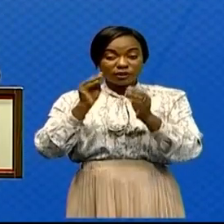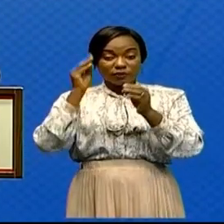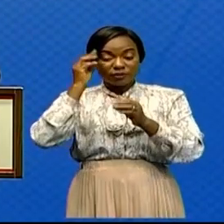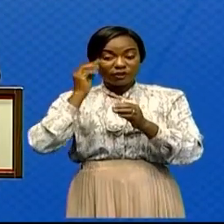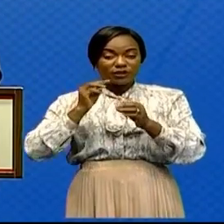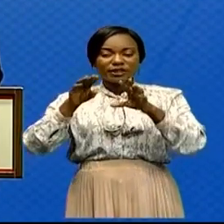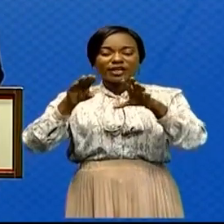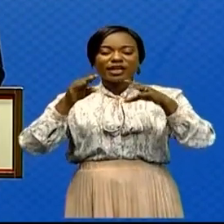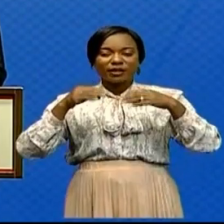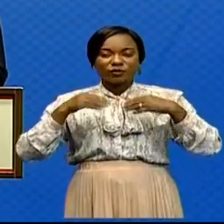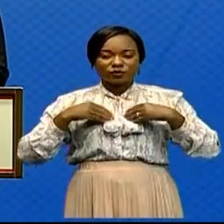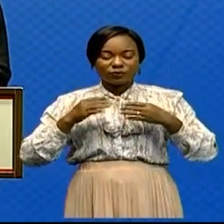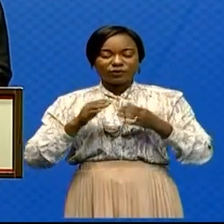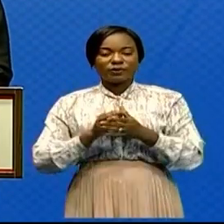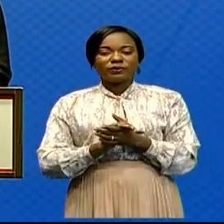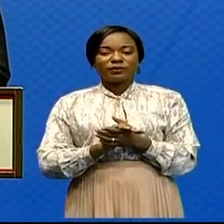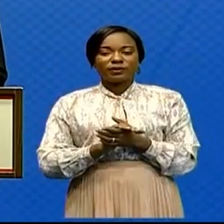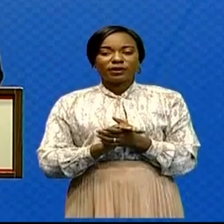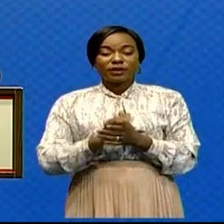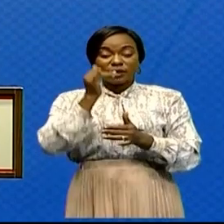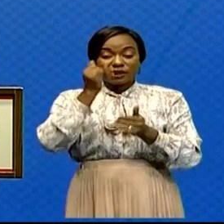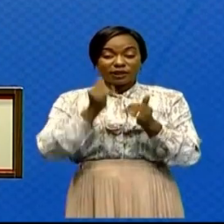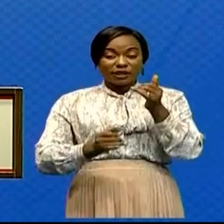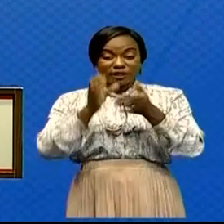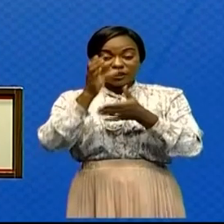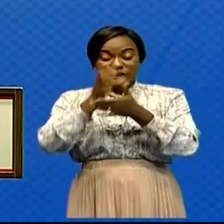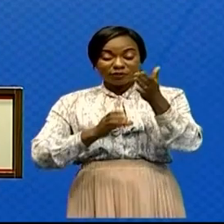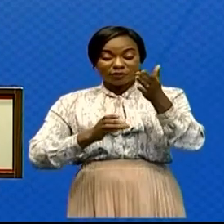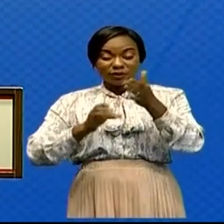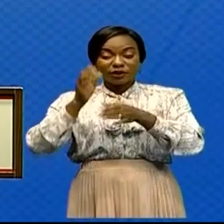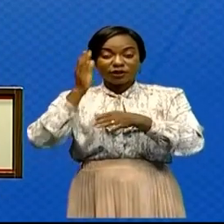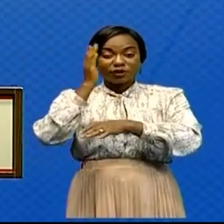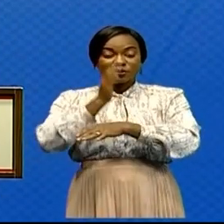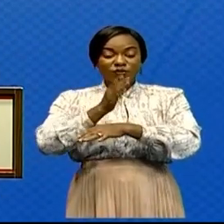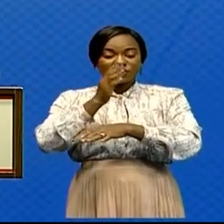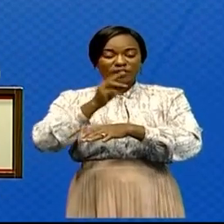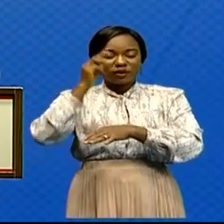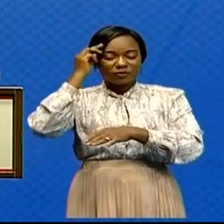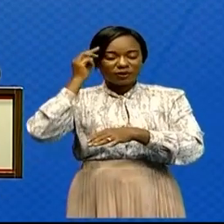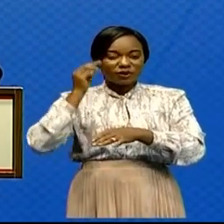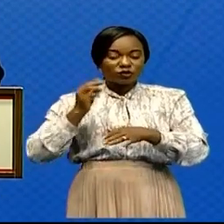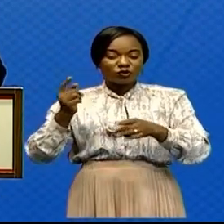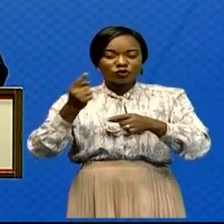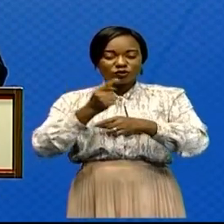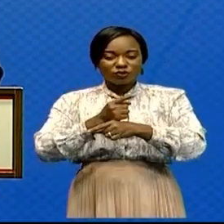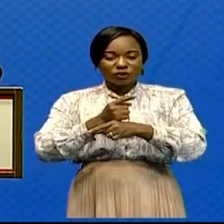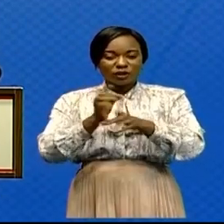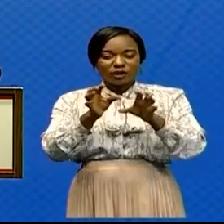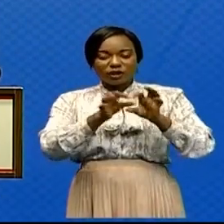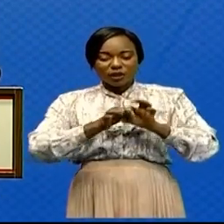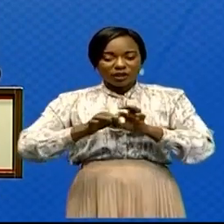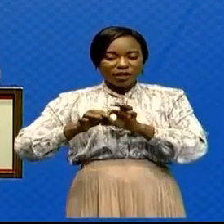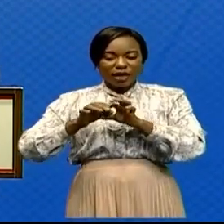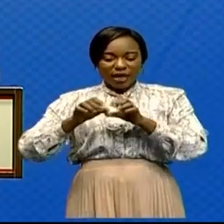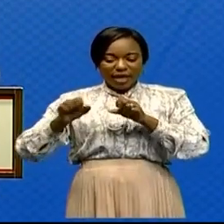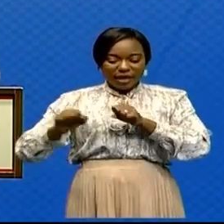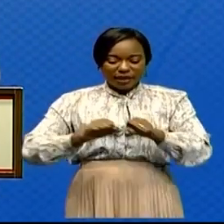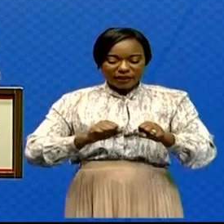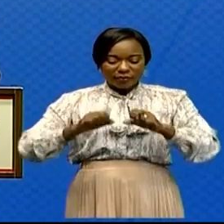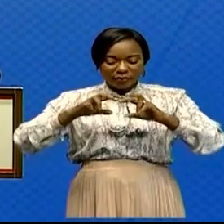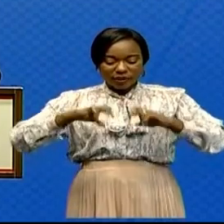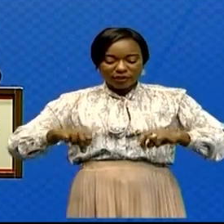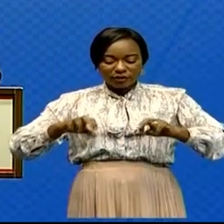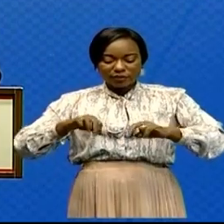ces rapports. Dernier chapitre du Conseil de ministre de ce jour relatif à l'examen et à l'adoption de